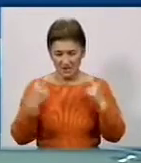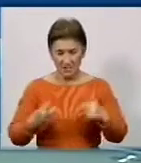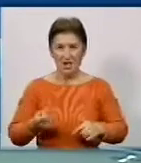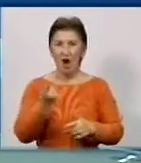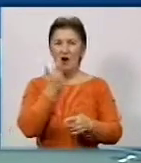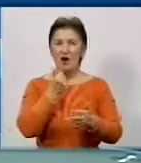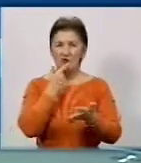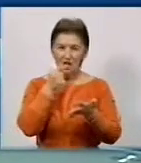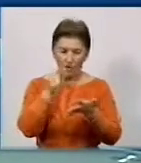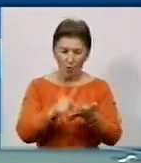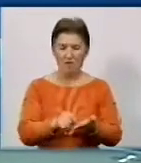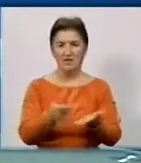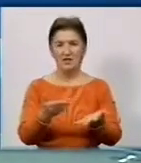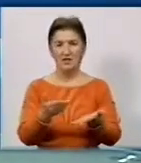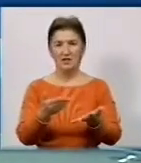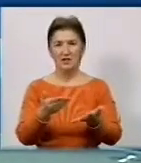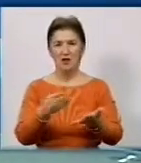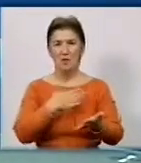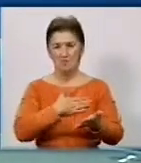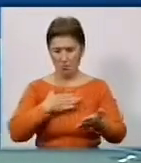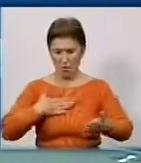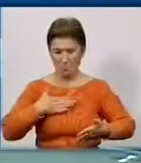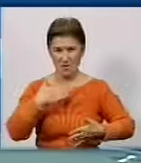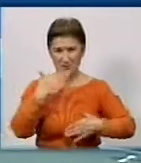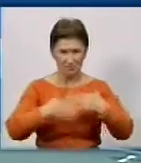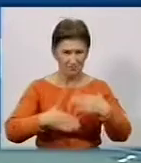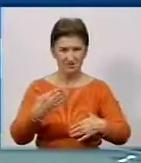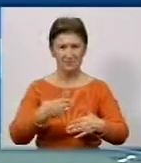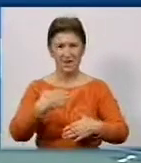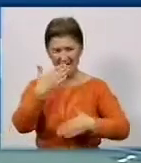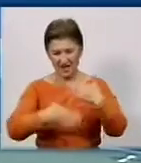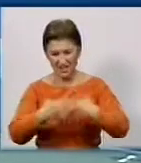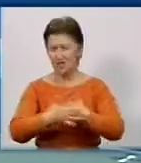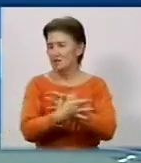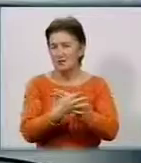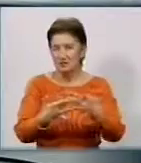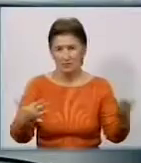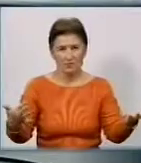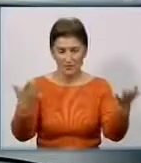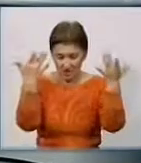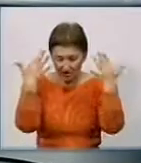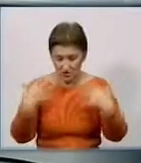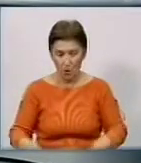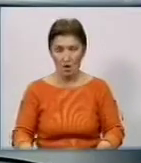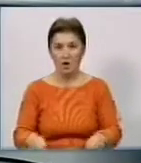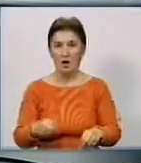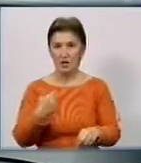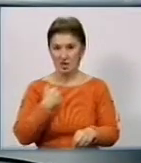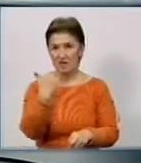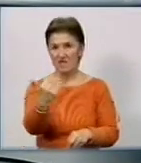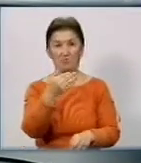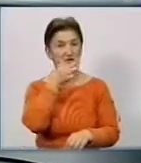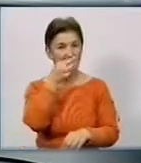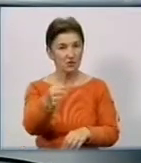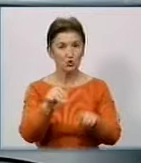крови, и мамографія, и рентген, и так далее, и так далее. Это очень много, большой спектр этих заболівань. Я вам скажу, что